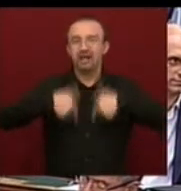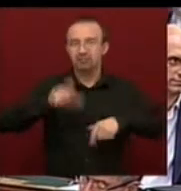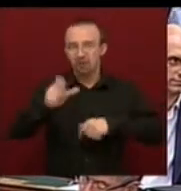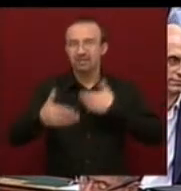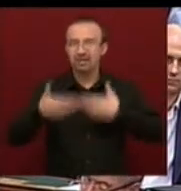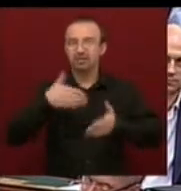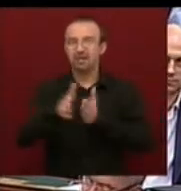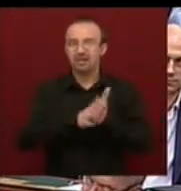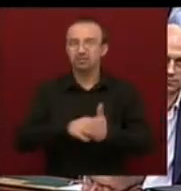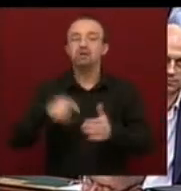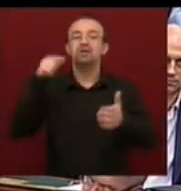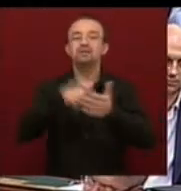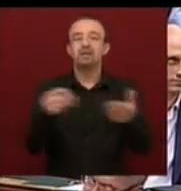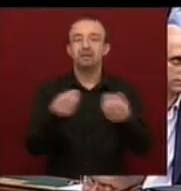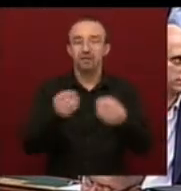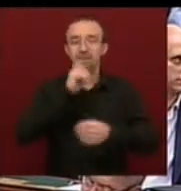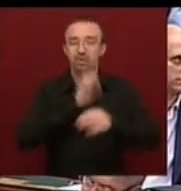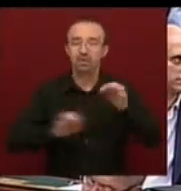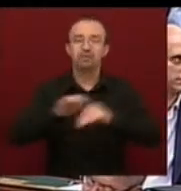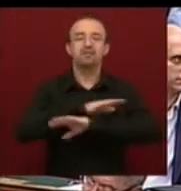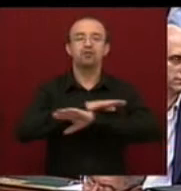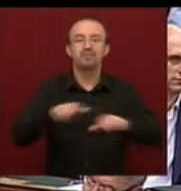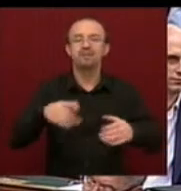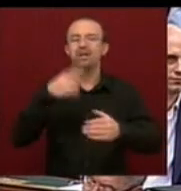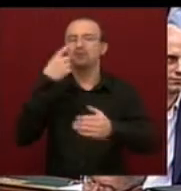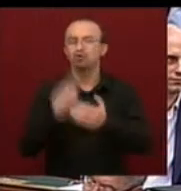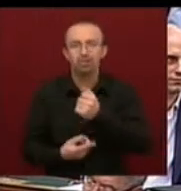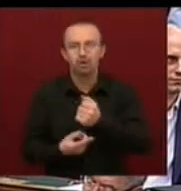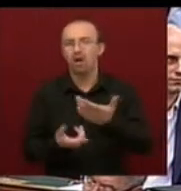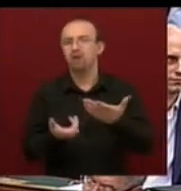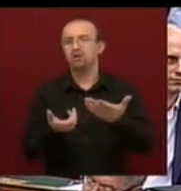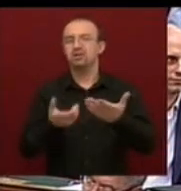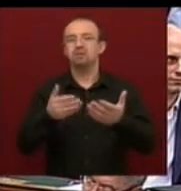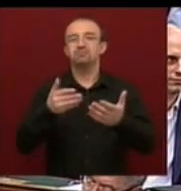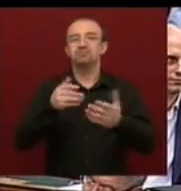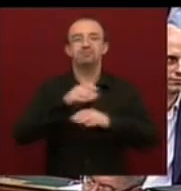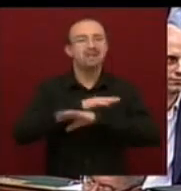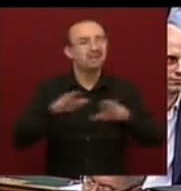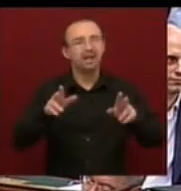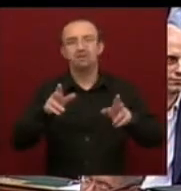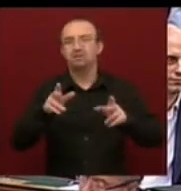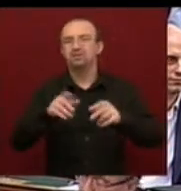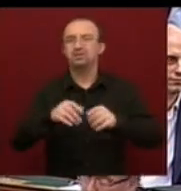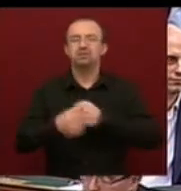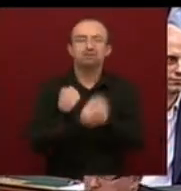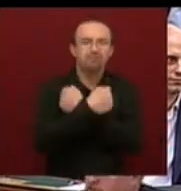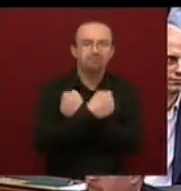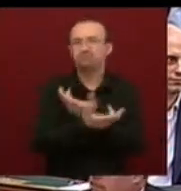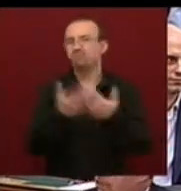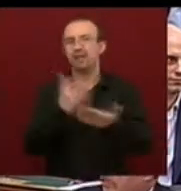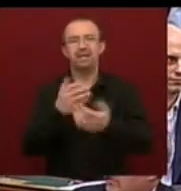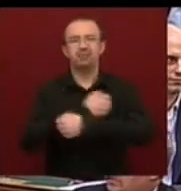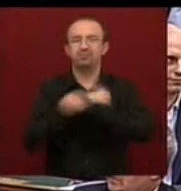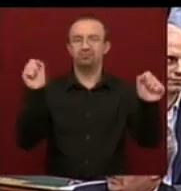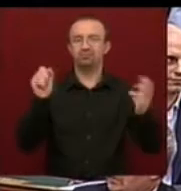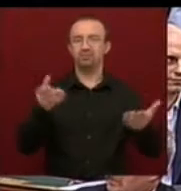tárgyalást. A célunk, hogy Magyarországon minden csapdát, minden fel nem robbant bombát, minden békjót távolítsunk el,